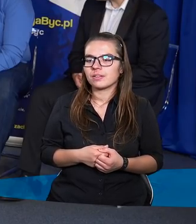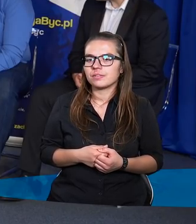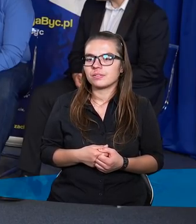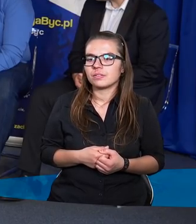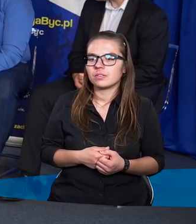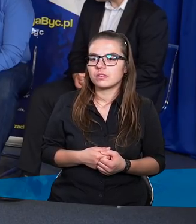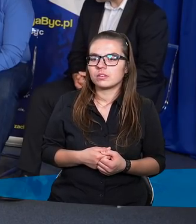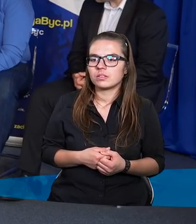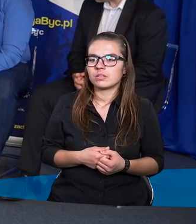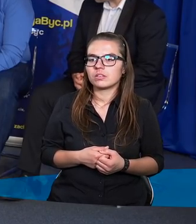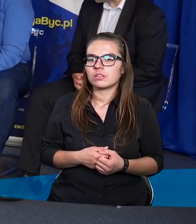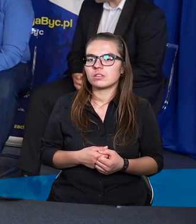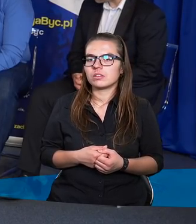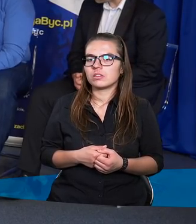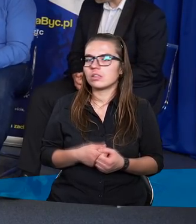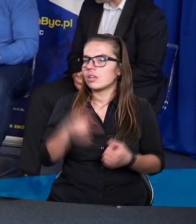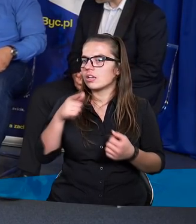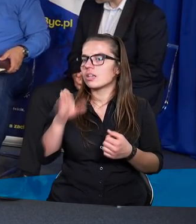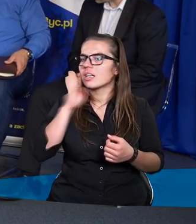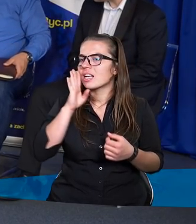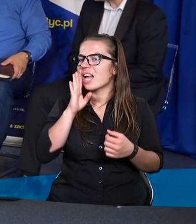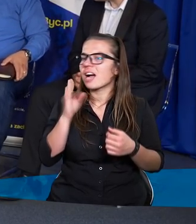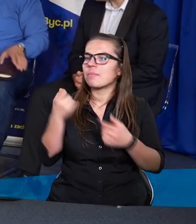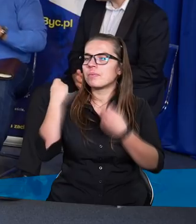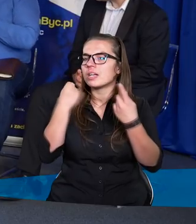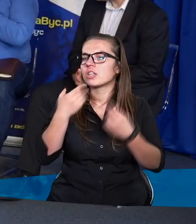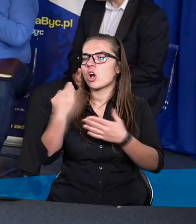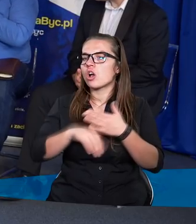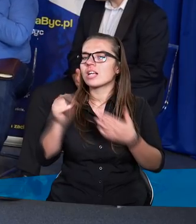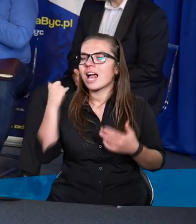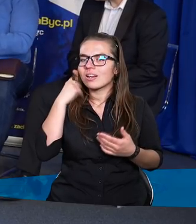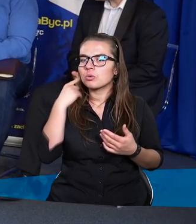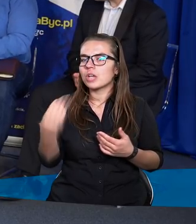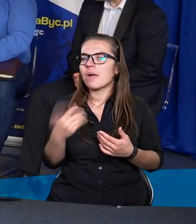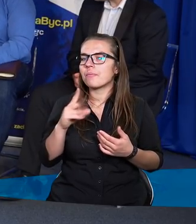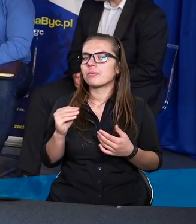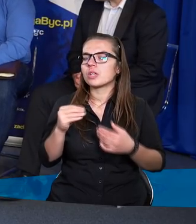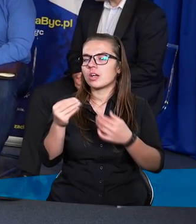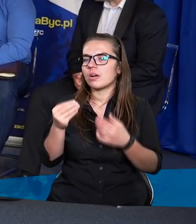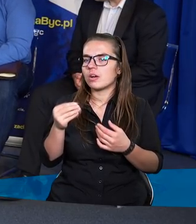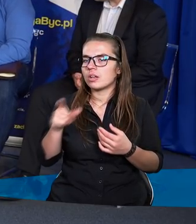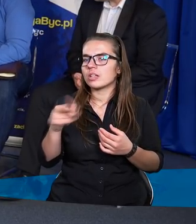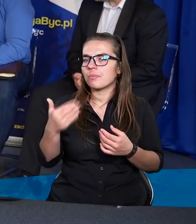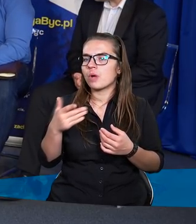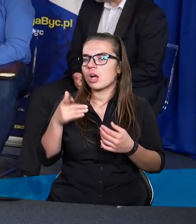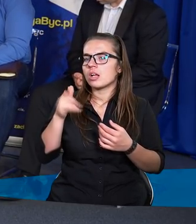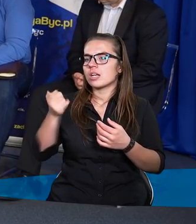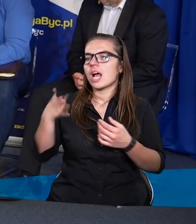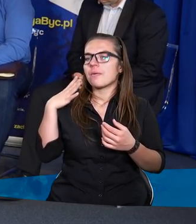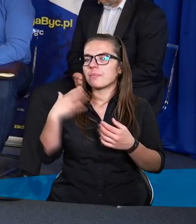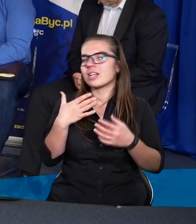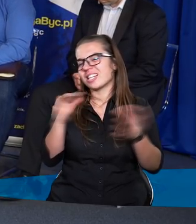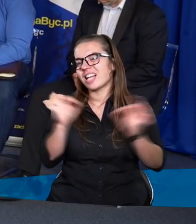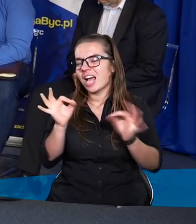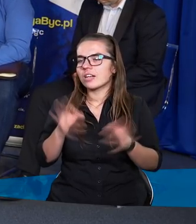W kontekście tego, co powiedziałeś Darku, taka myśl, którą ostatnio zasłyszałem z Potopem. Potop też był takim